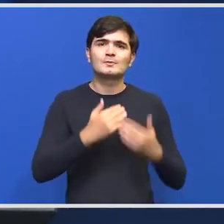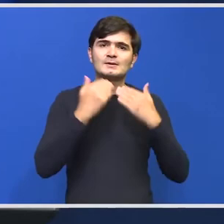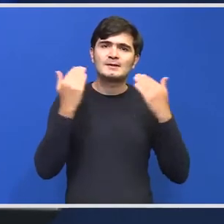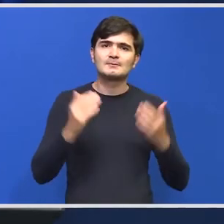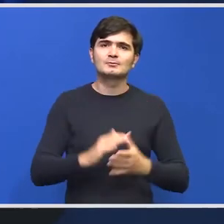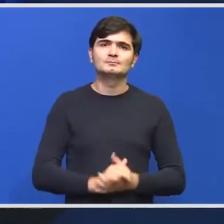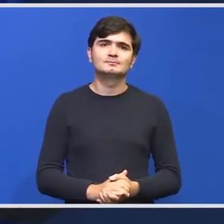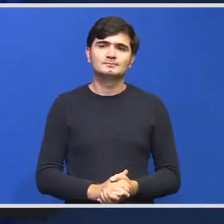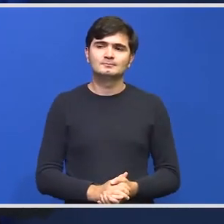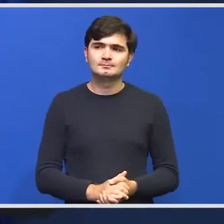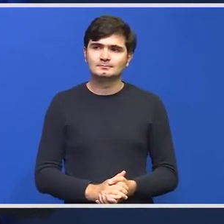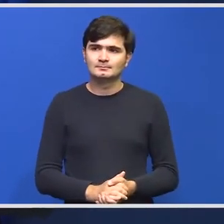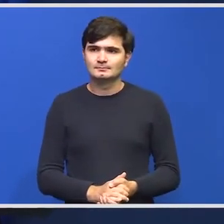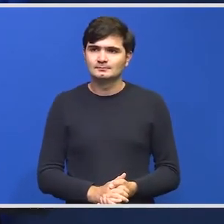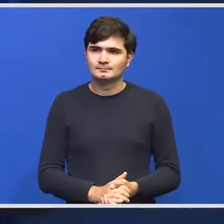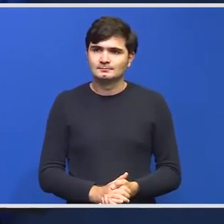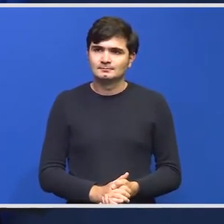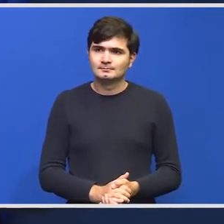mult